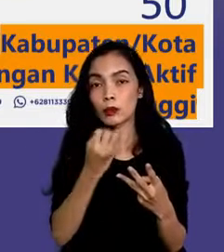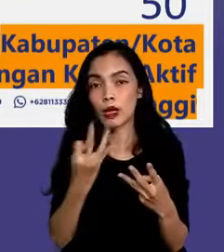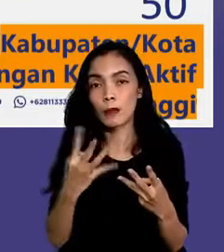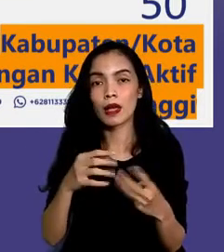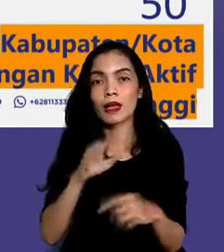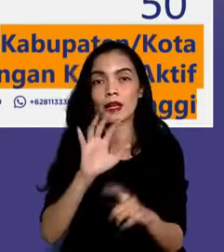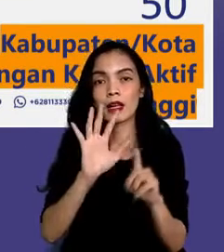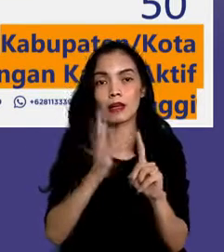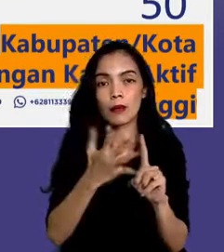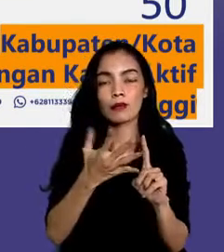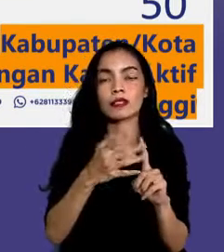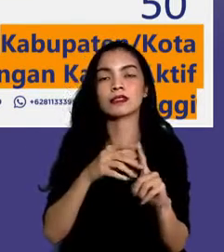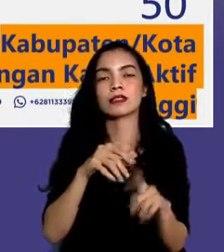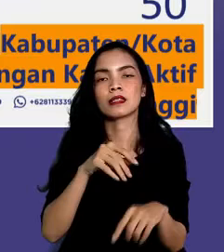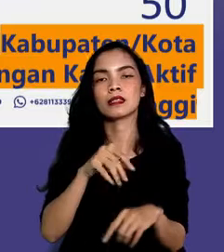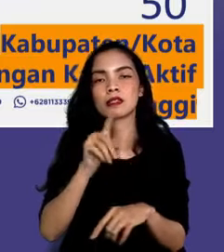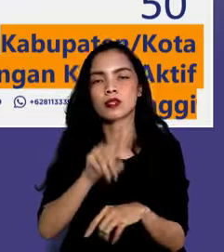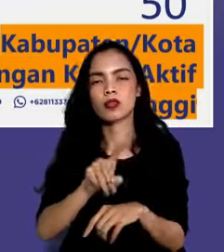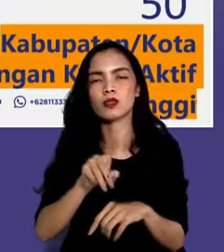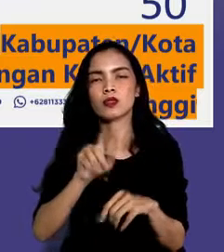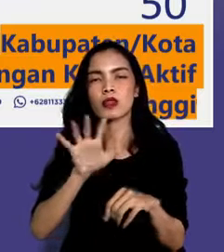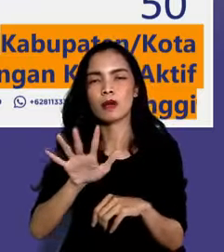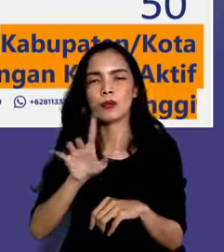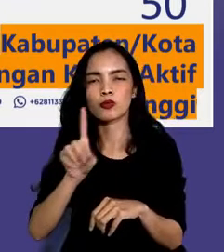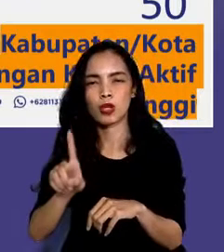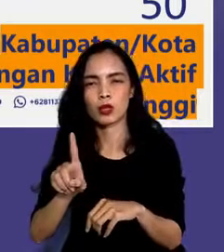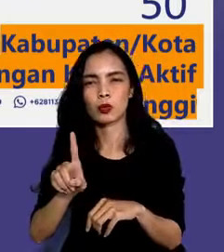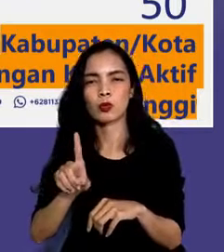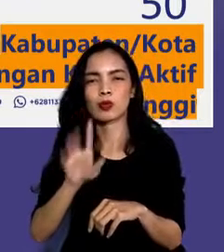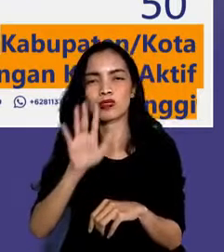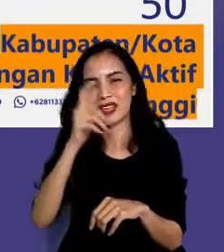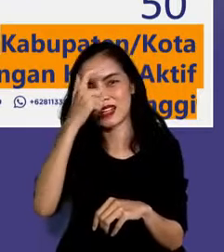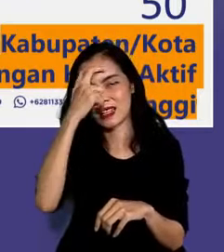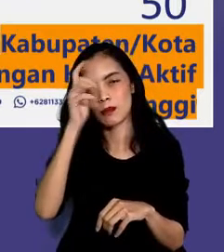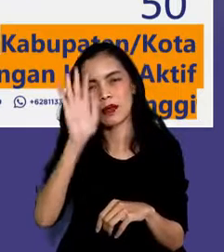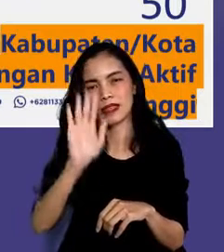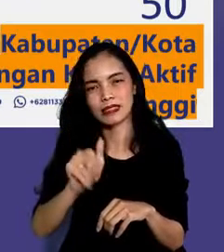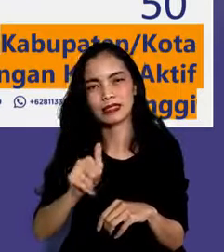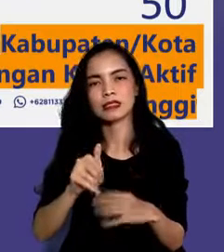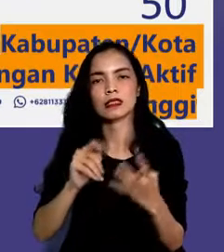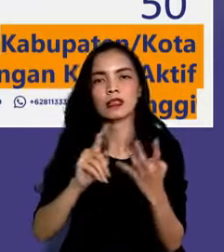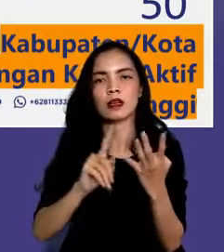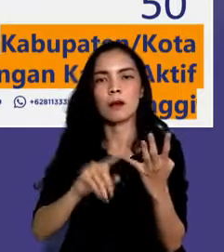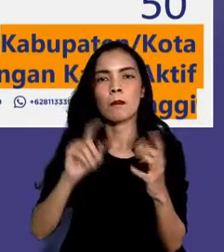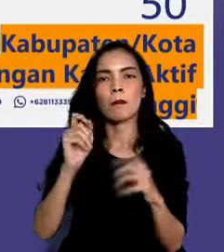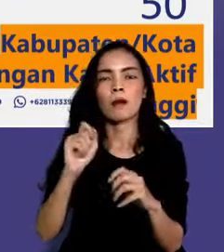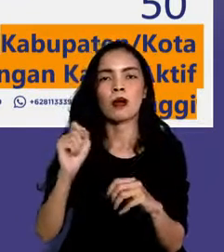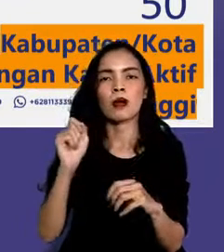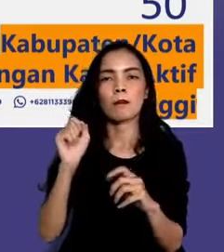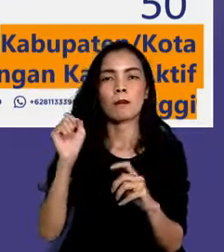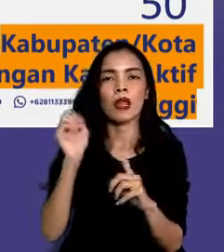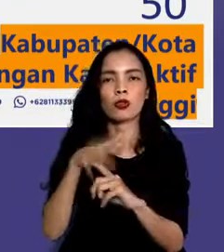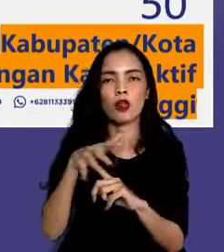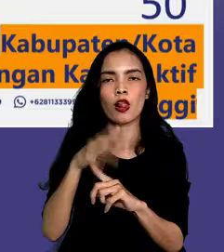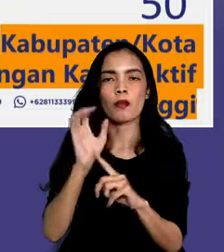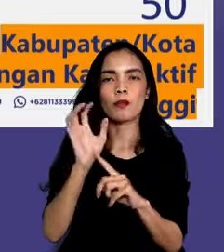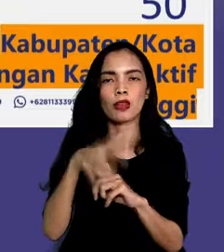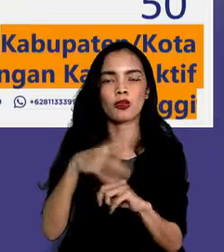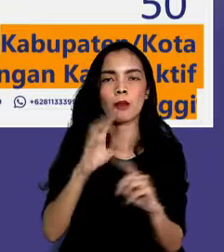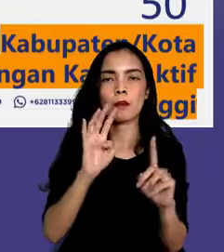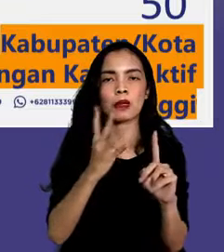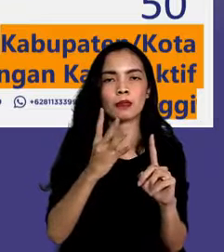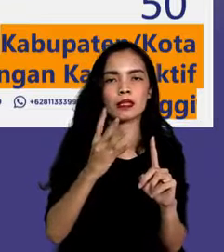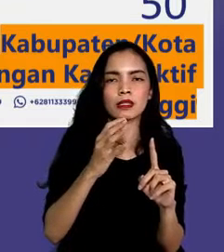15.151 kasus aktif, kabupaten Bantul dengan jumlah 14